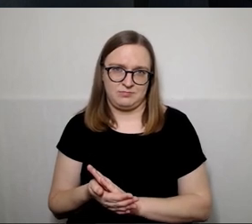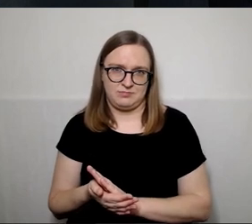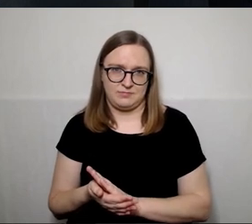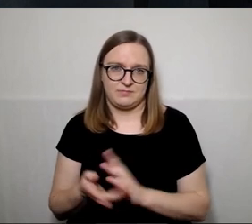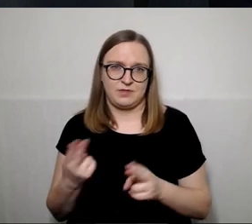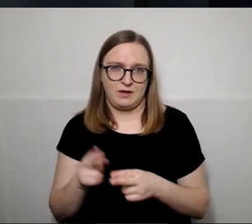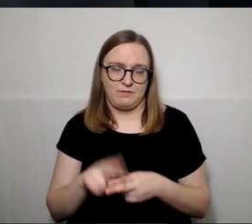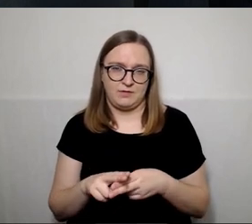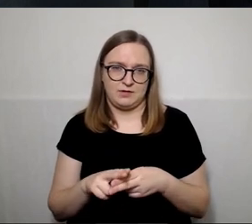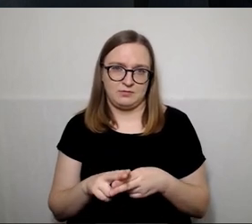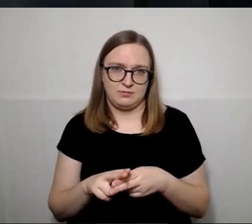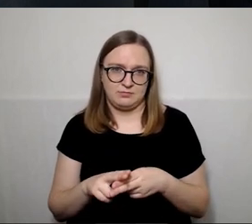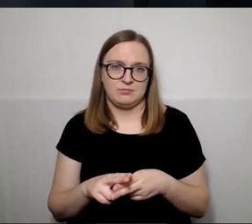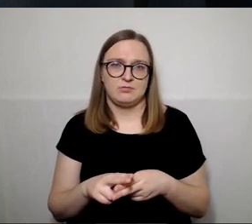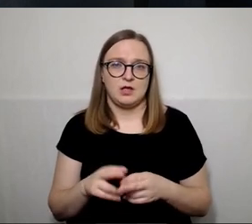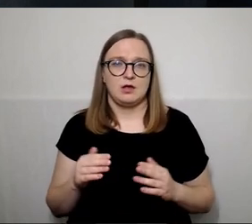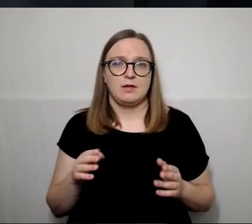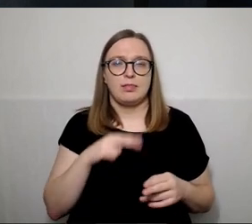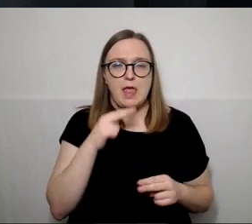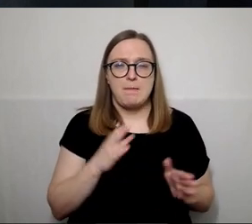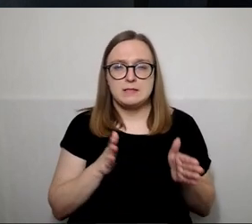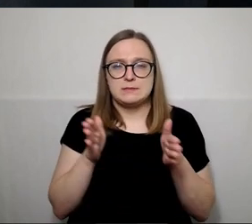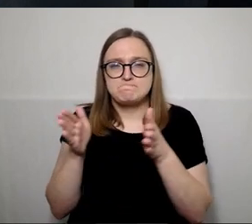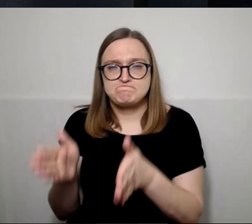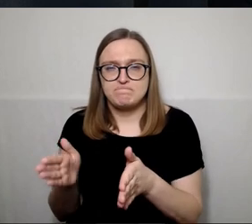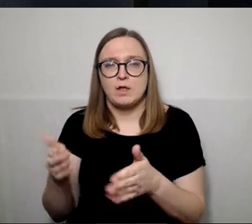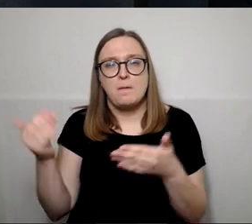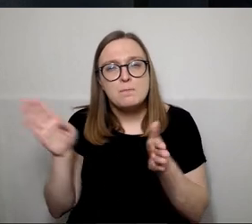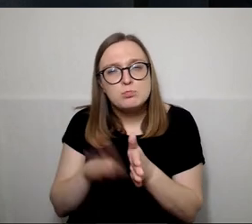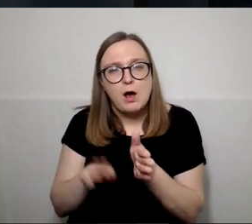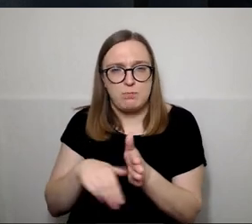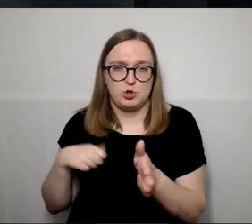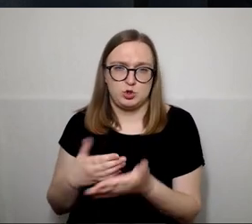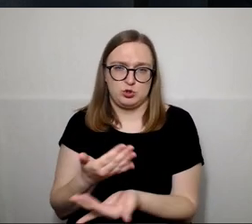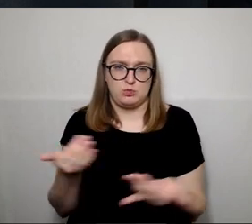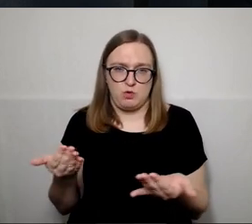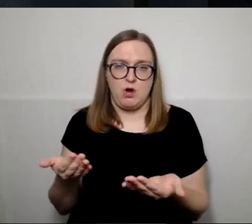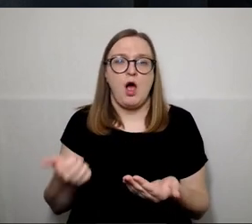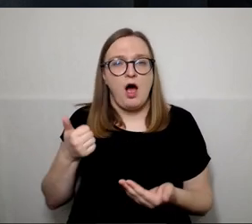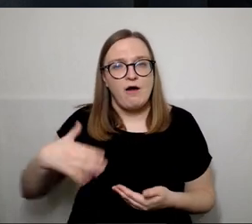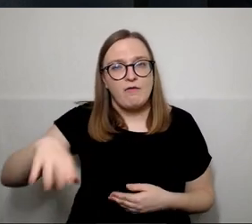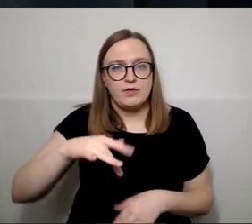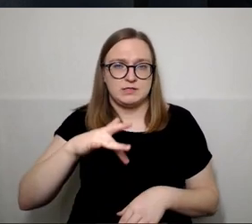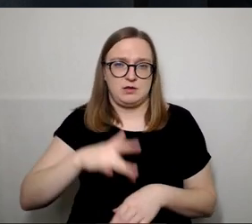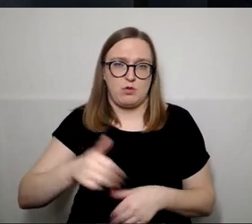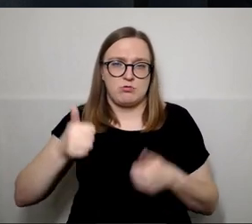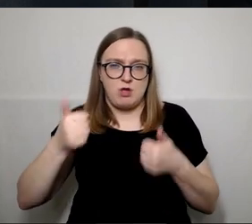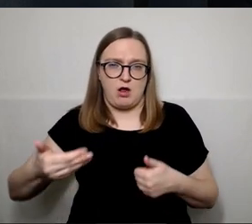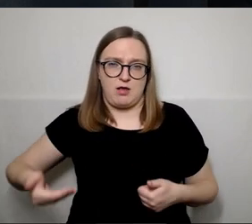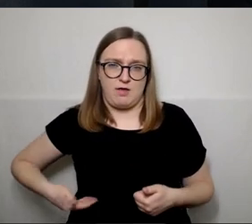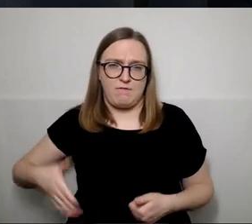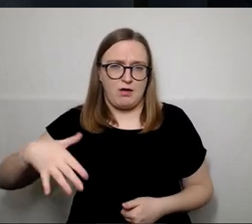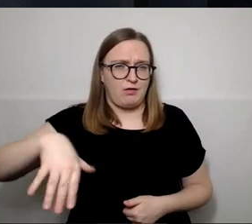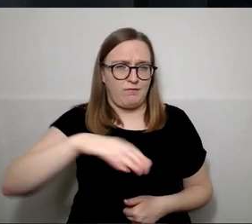nukreipta į paprastą žmogų, kad visiems ir visur būtų gera gyventi pasvalio rajone. Todėl